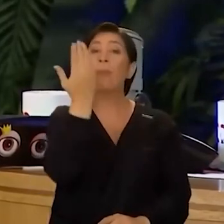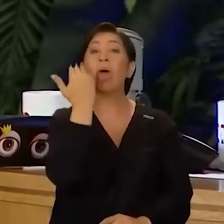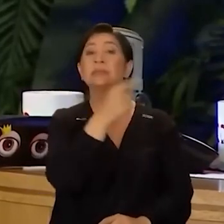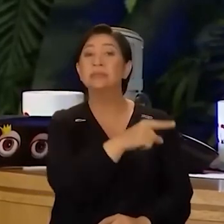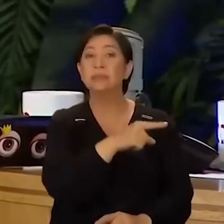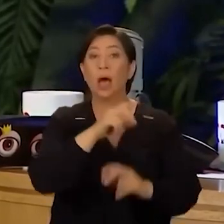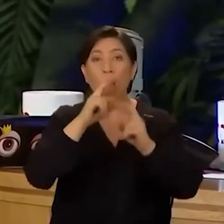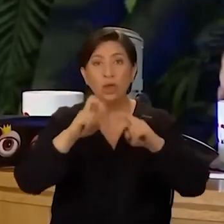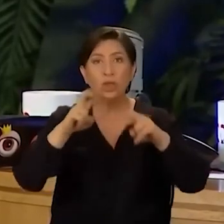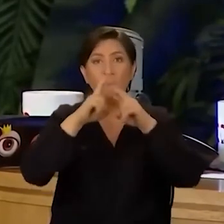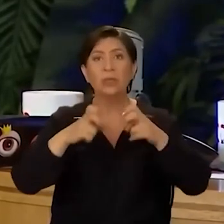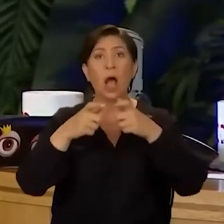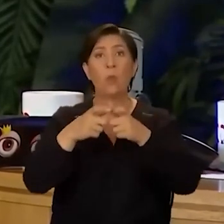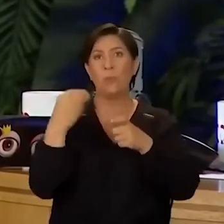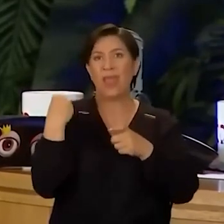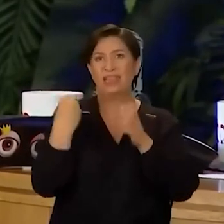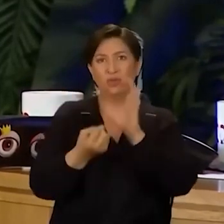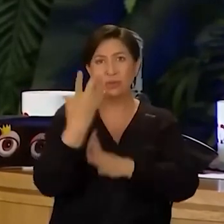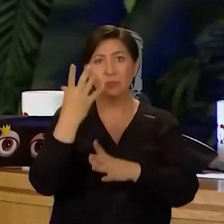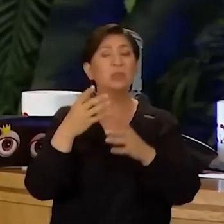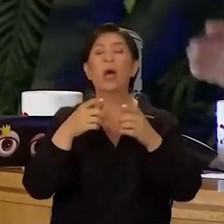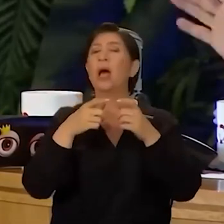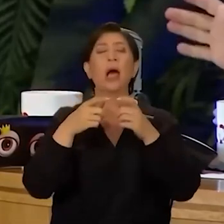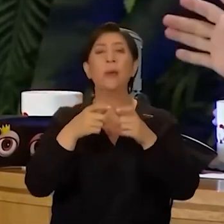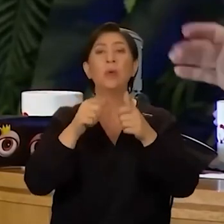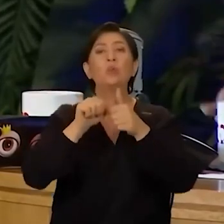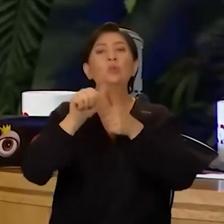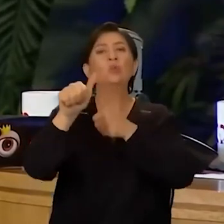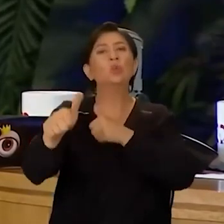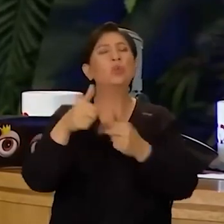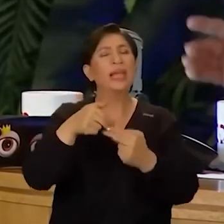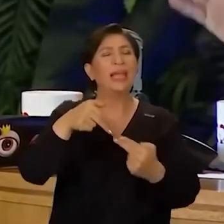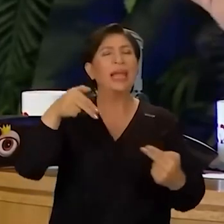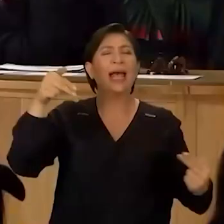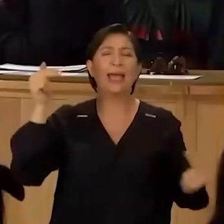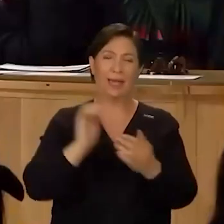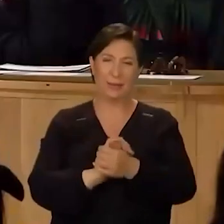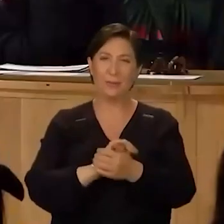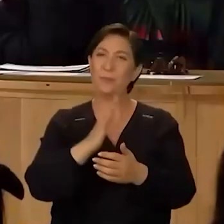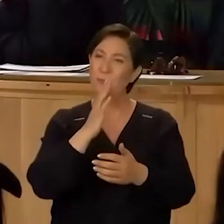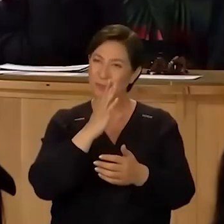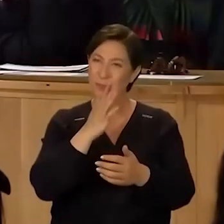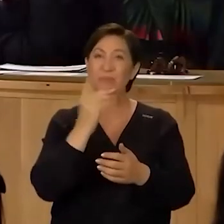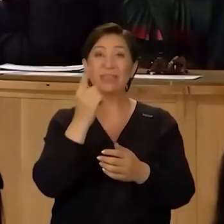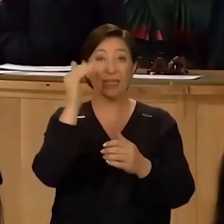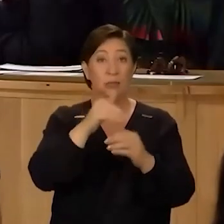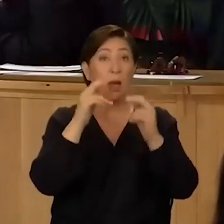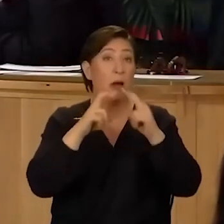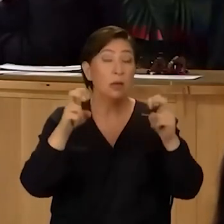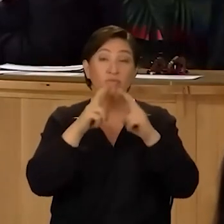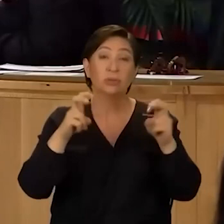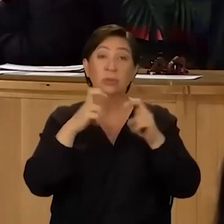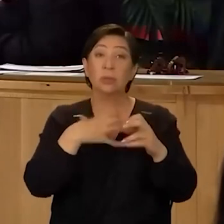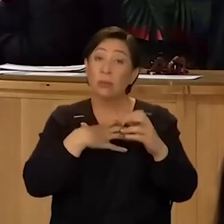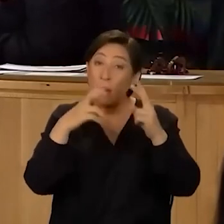araştırmış, albüm yeni çıkmıştı. Albümün adı Uzun Çok araştırmacı bir insandır. Birisi geleceği zaman inanılmaz